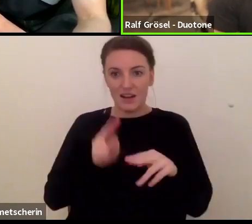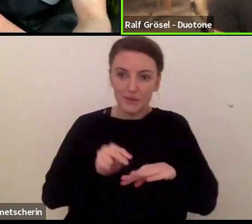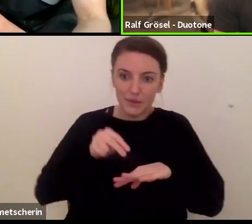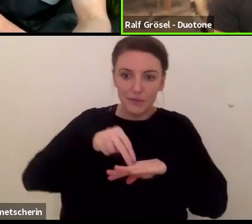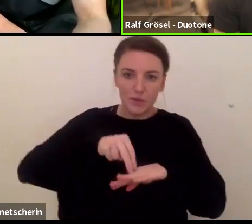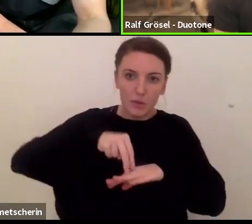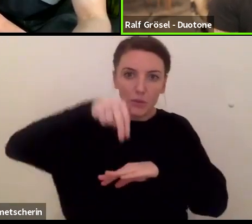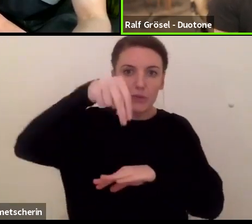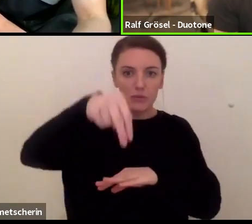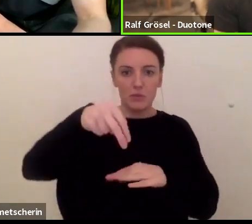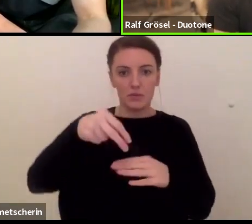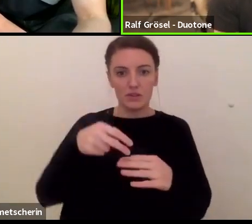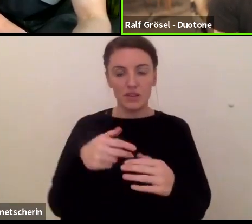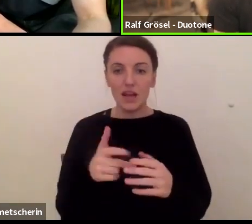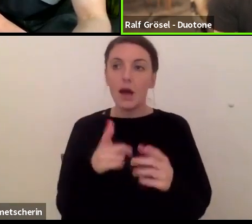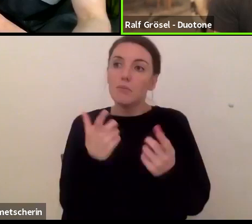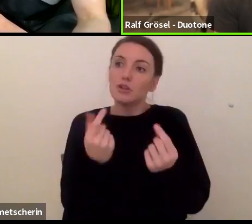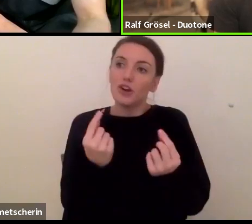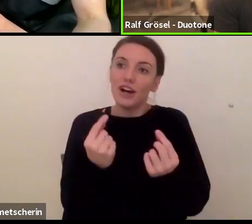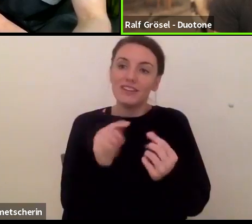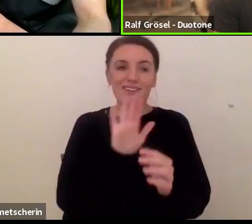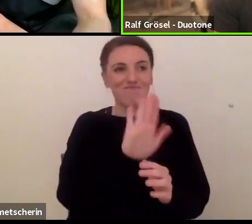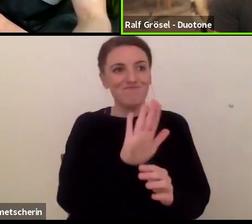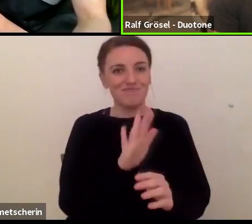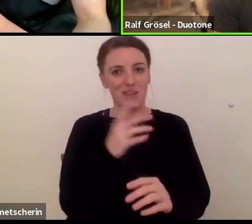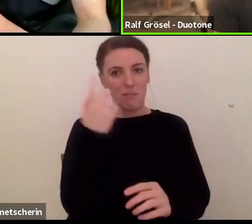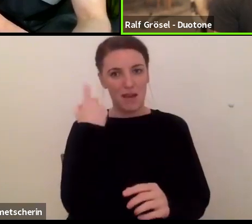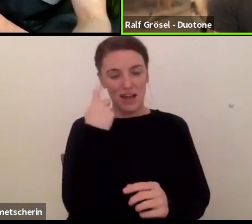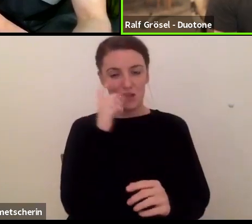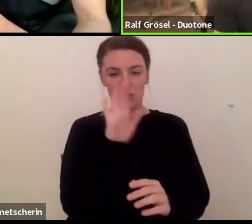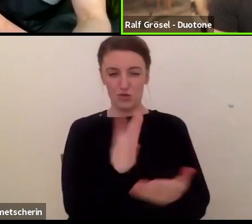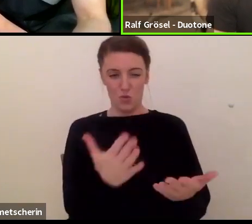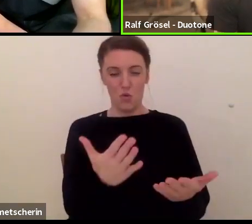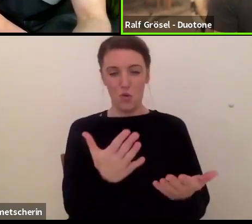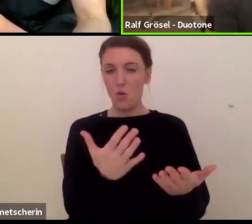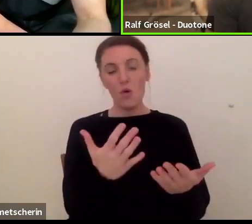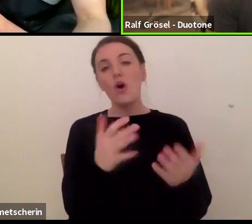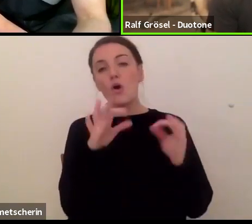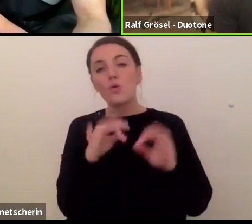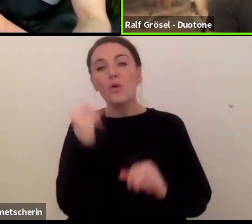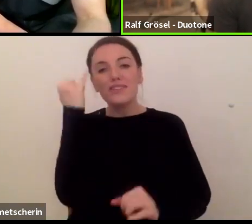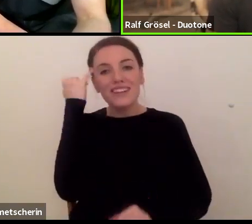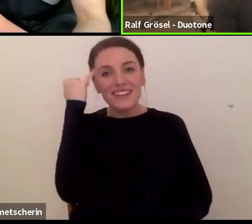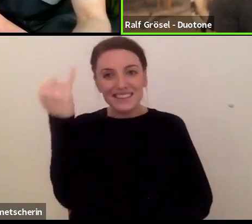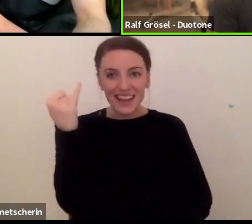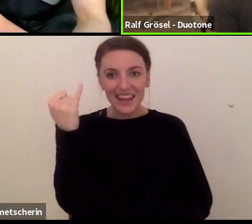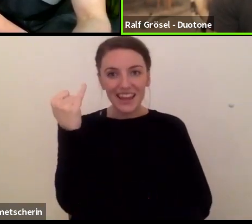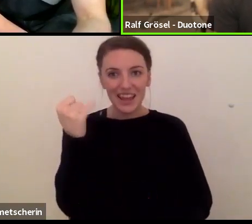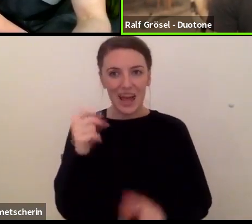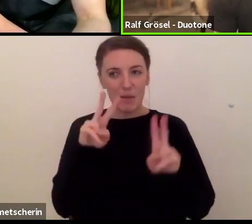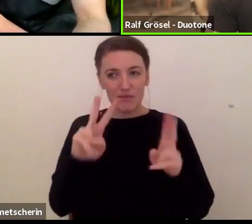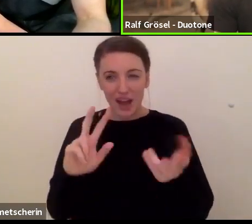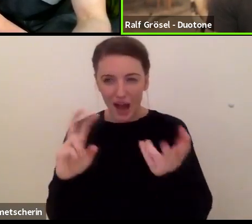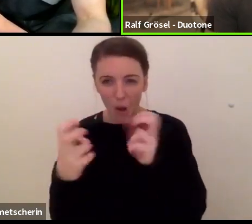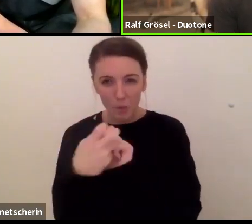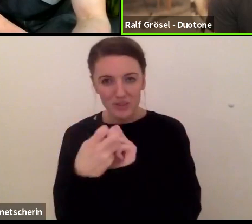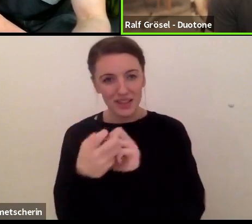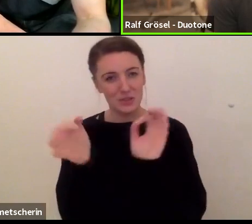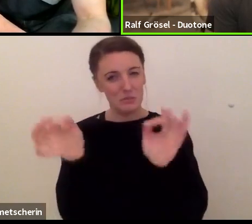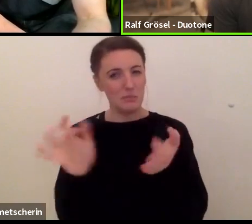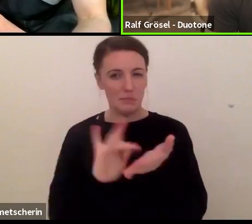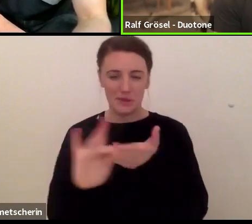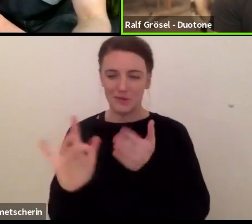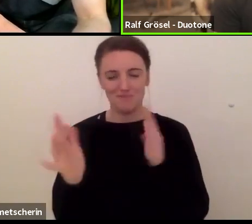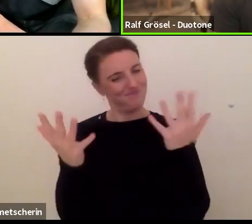gute Idee sind, aber meiner Meinung nach sich einfach nicht durchsetzen werden. meine persönliche Meinung dazu, weil es einfach andere